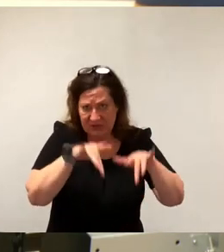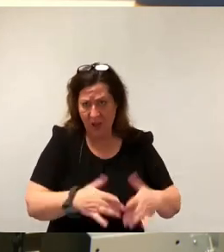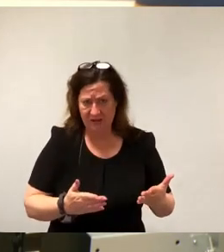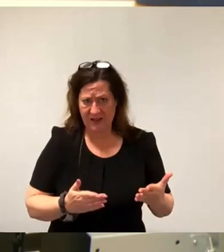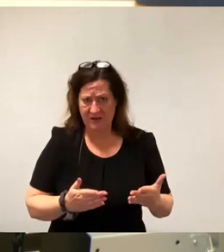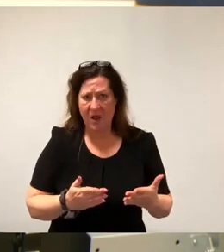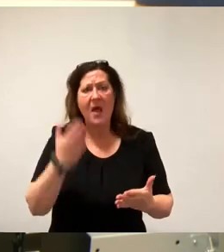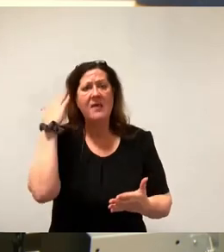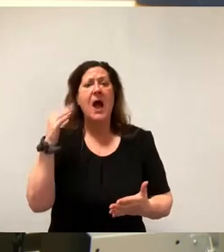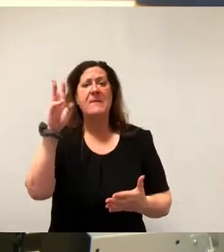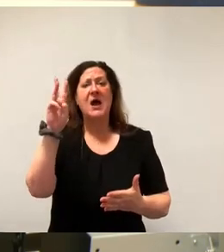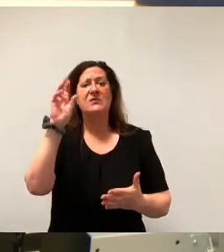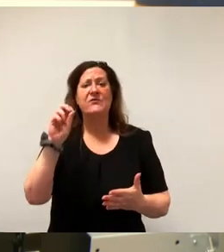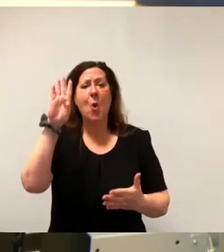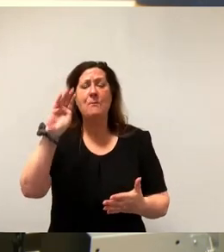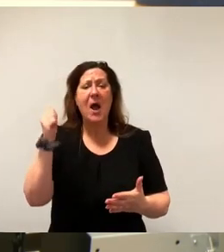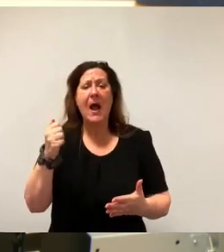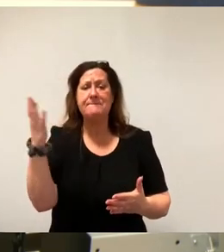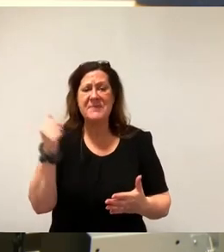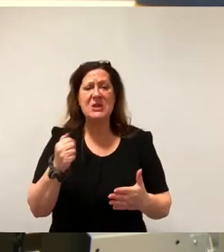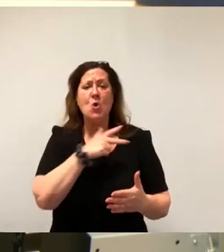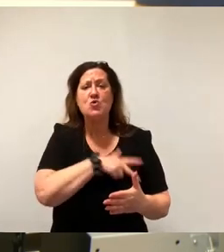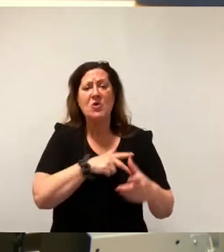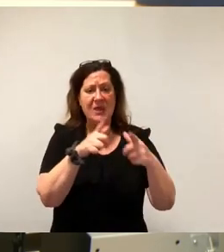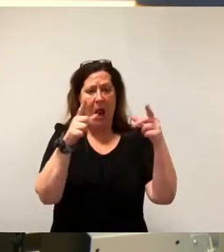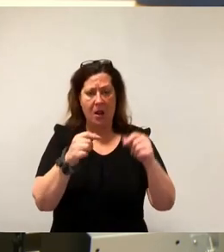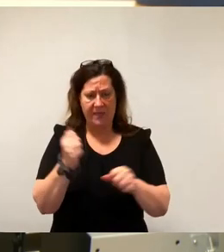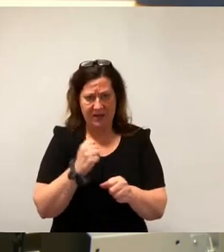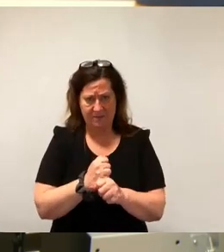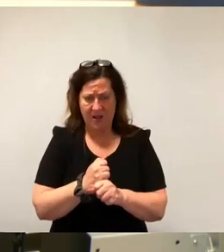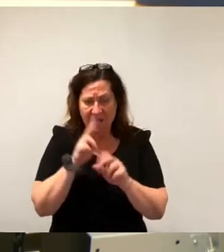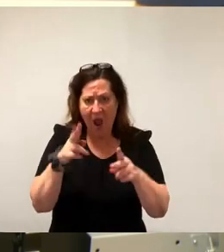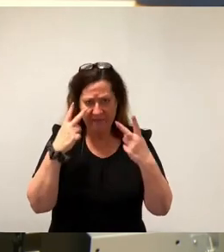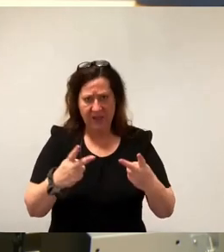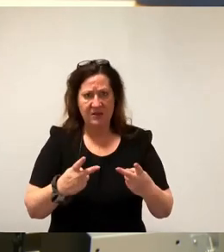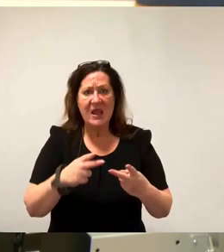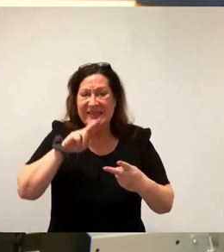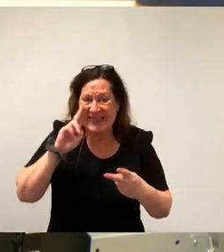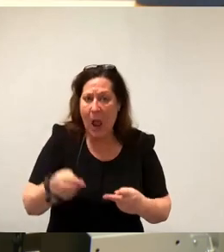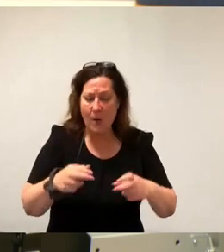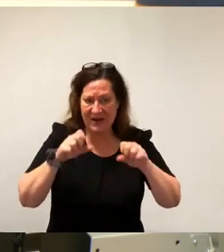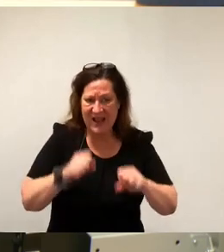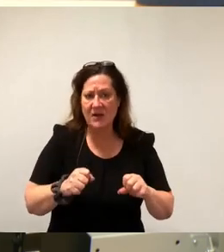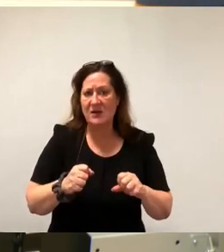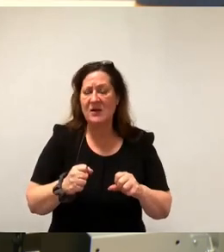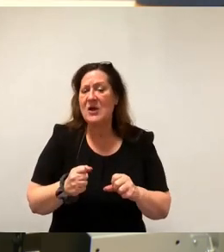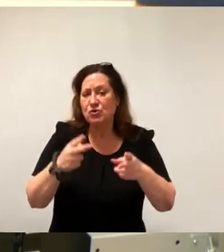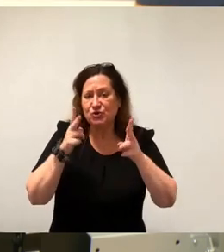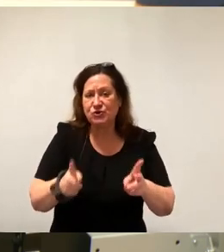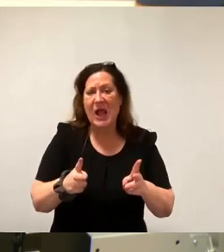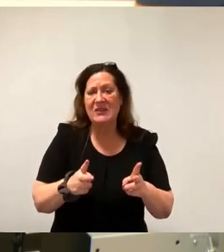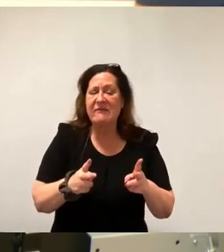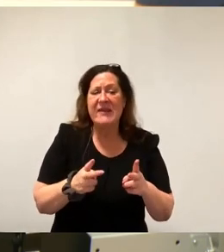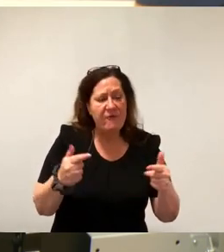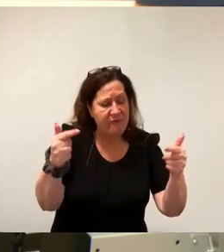WOBA mit der Sozialkarte gemacht. Das war das Entscheidende. Deswegen konnten wir das aus städtischer Fürsorge auch